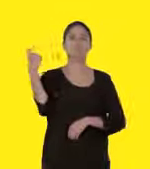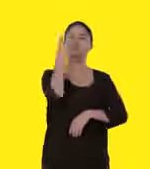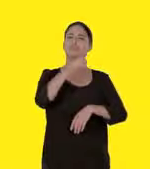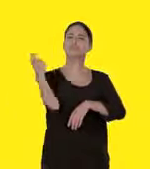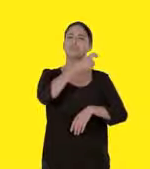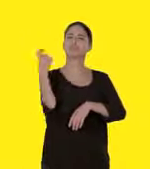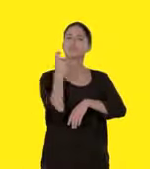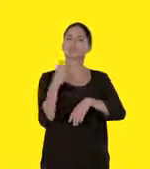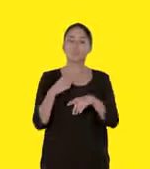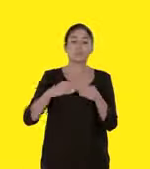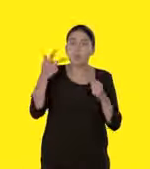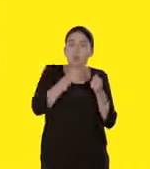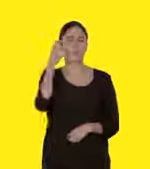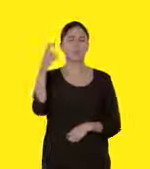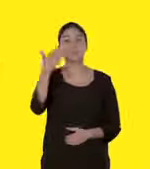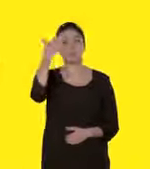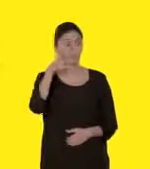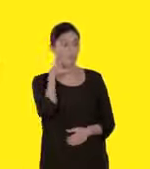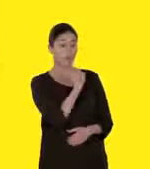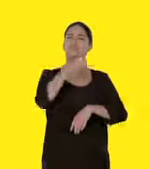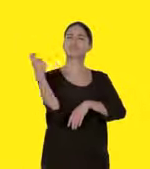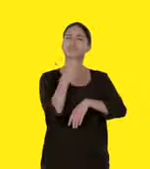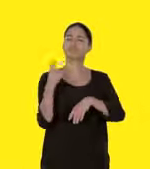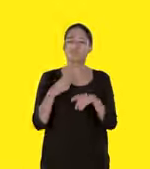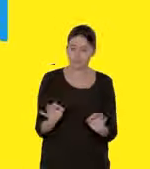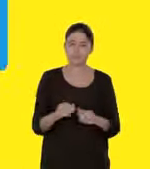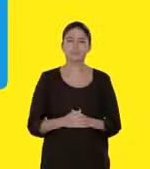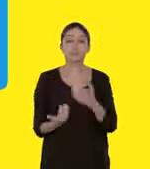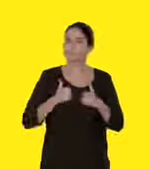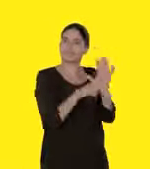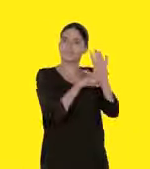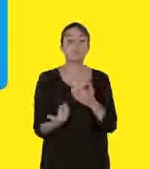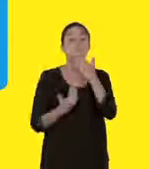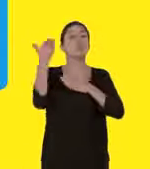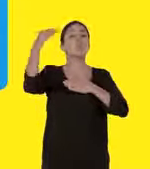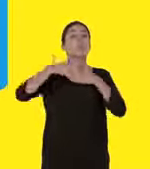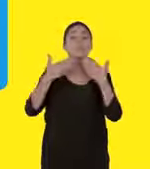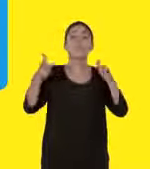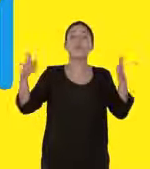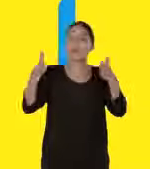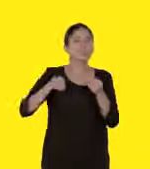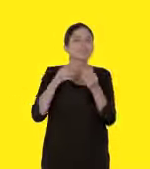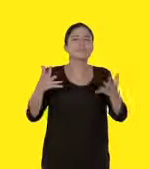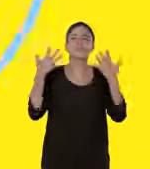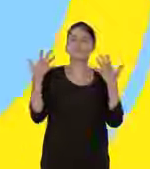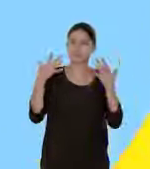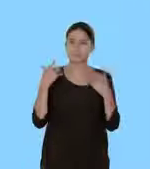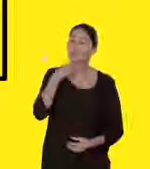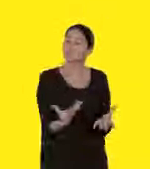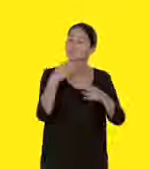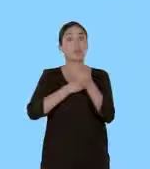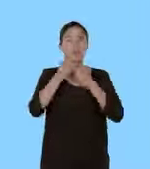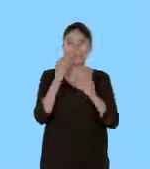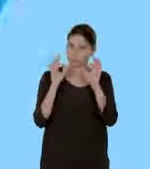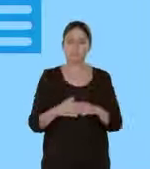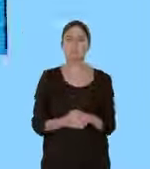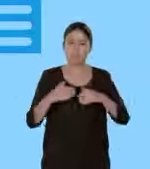mouillez votre bite, plusieurs fois par jour, sucez votre pharmacien, plusieurs fois par jour, mangez les bons bons en quantité suffisante, tout en assurant une légère